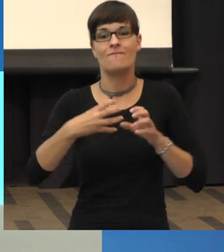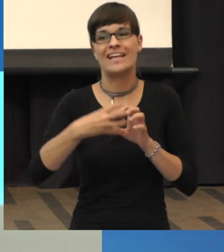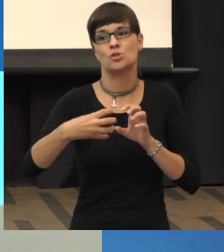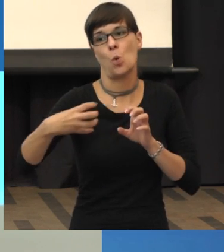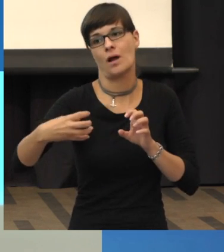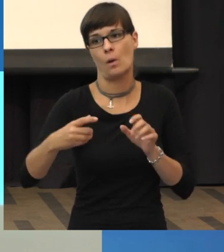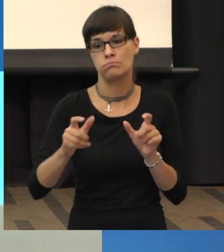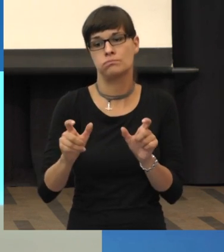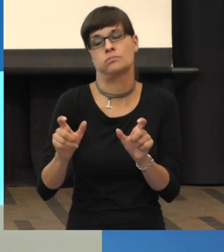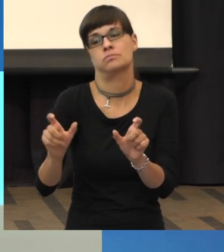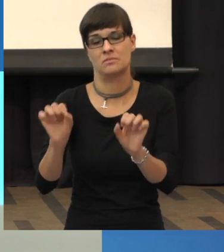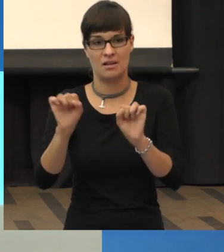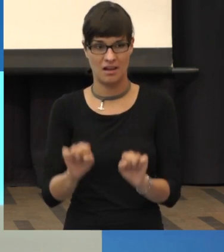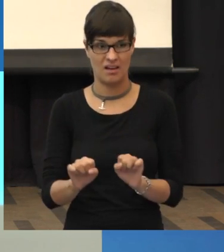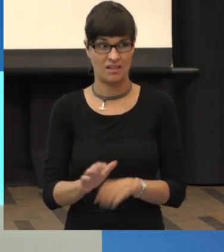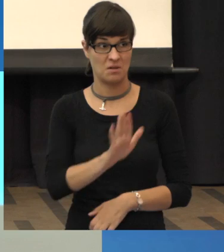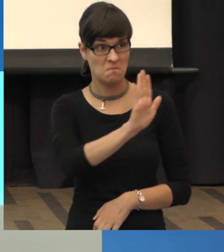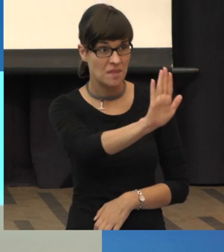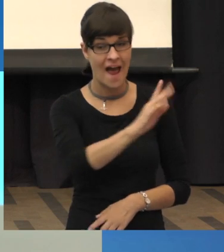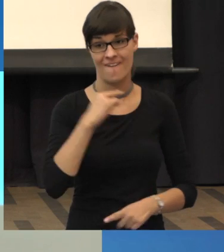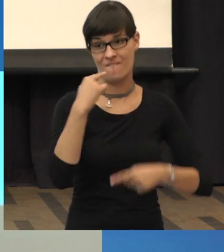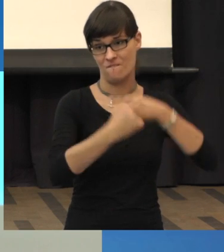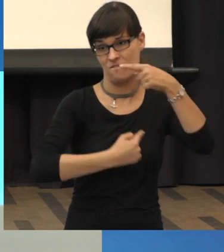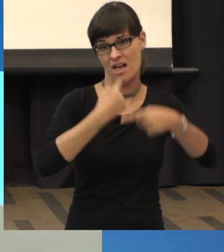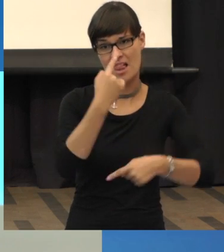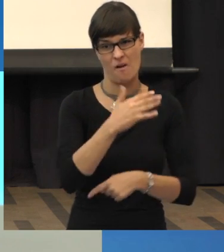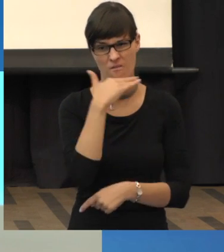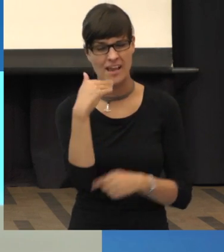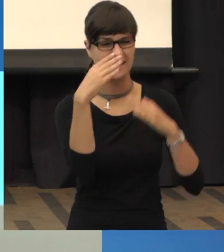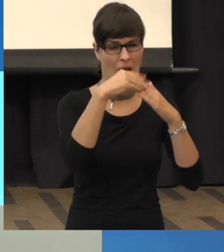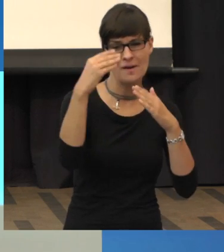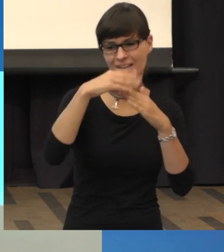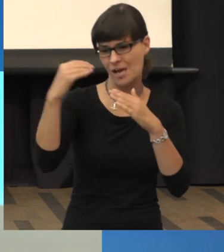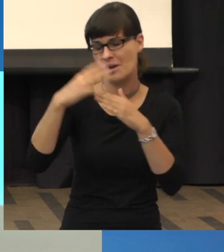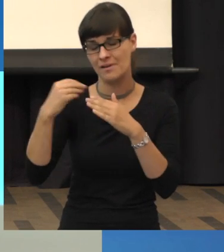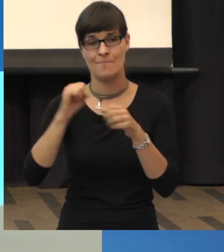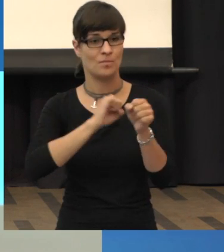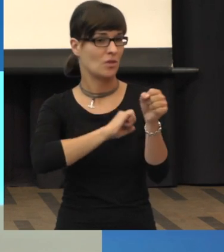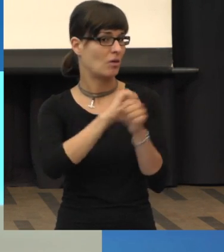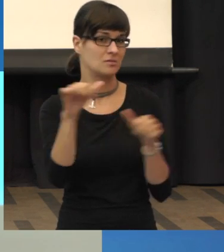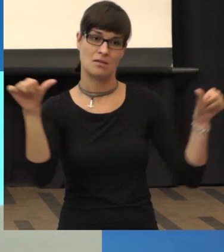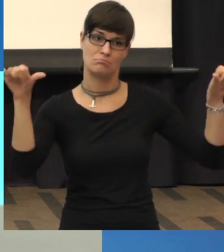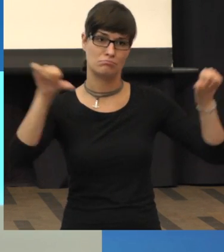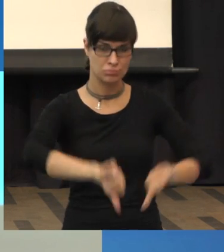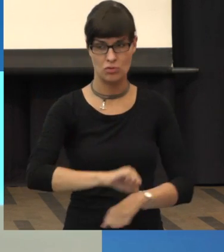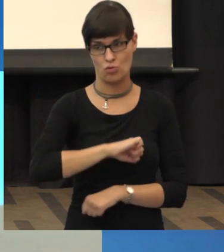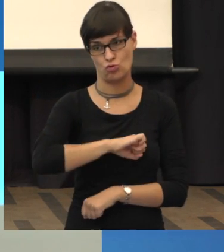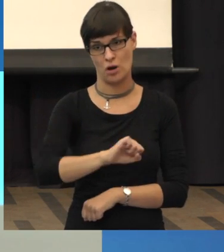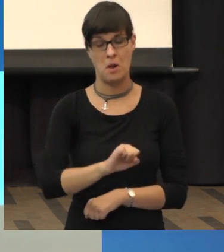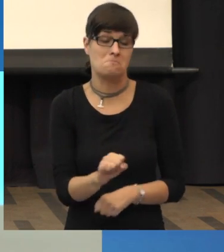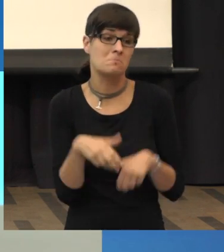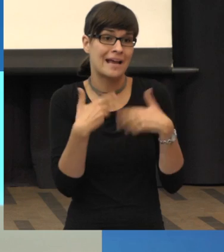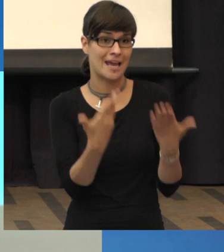gibt Verläufe, wie offensichtlich auch bei Ihnen, wo trotz aller therapeutischen Maßnahmen das Krankheitsbild fortschreitet und man